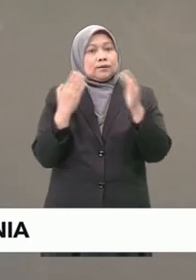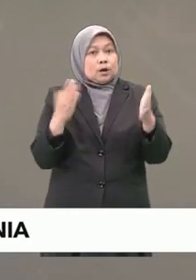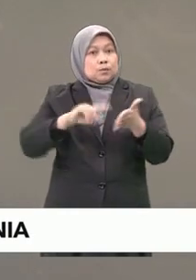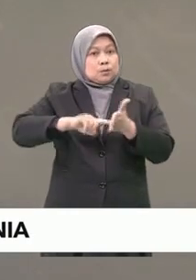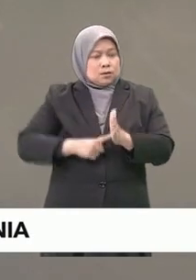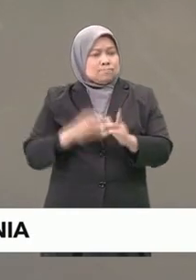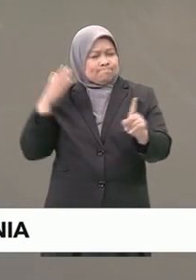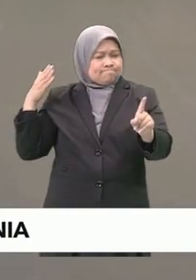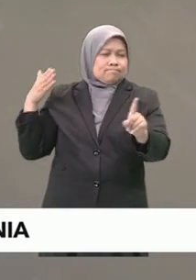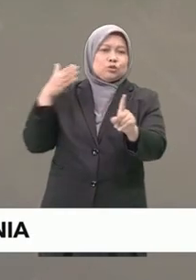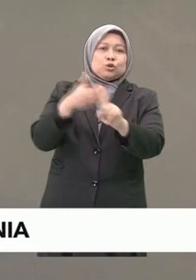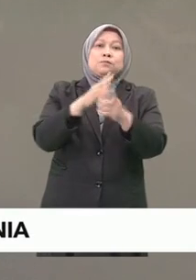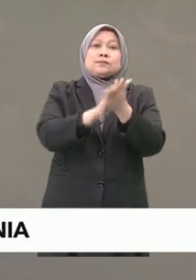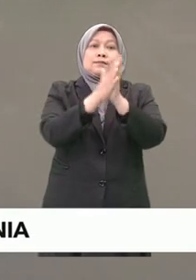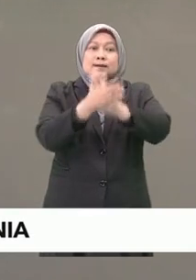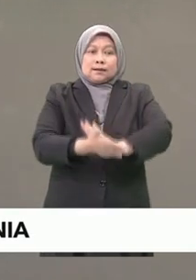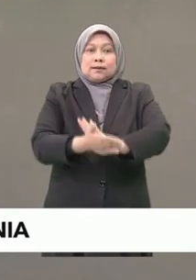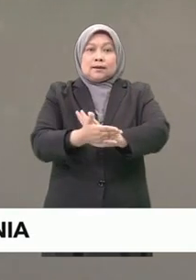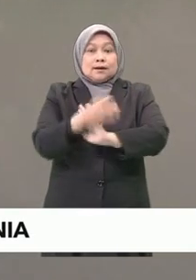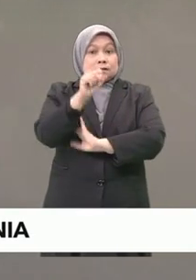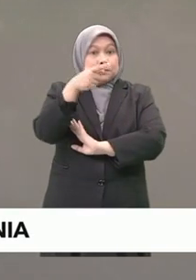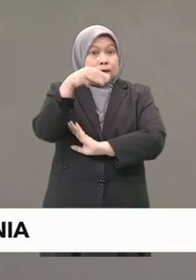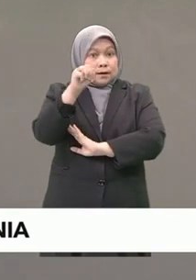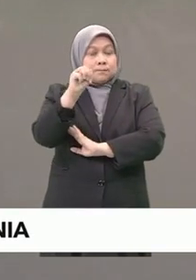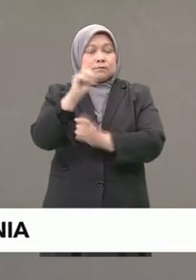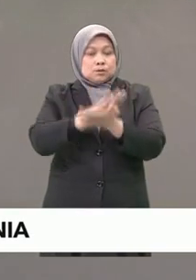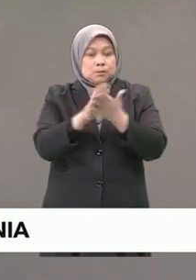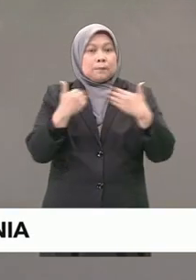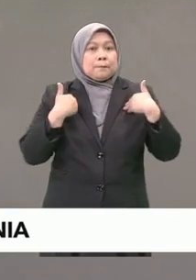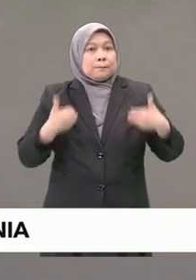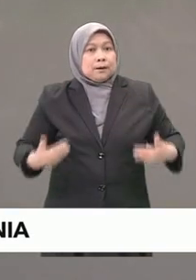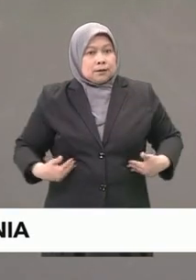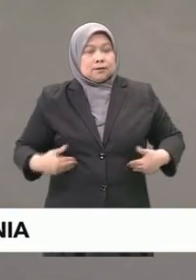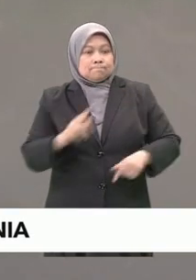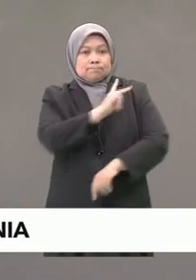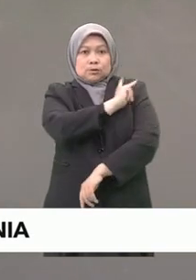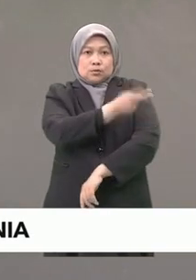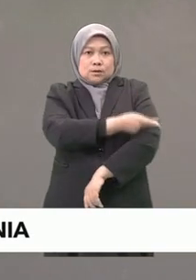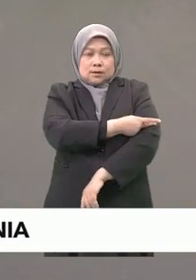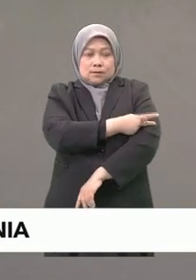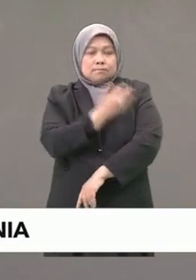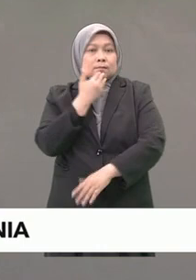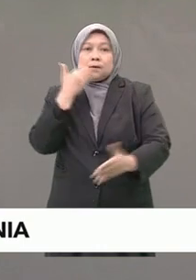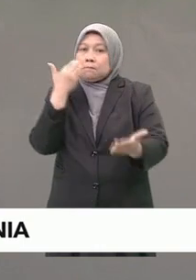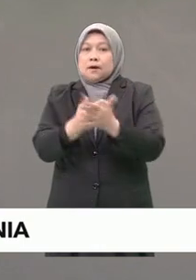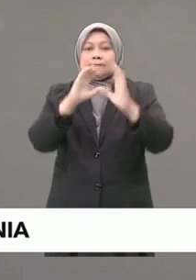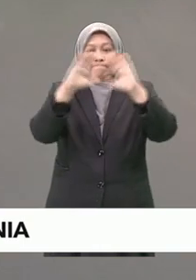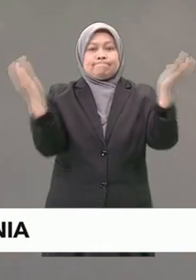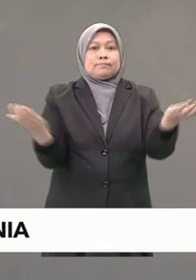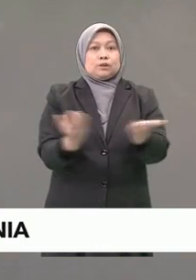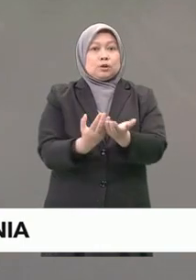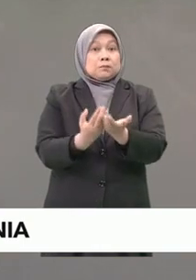bertekad untuk terus menjadikan Suruhanjaya itu sebagai sebuah badan penguatkuasa yang terunggul di dunia.